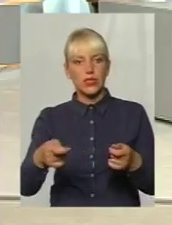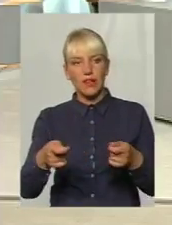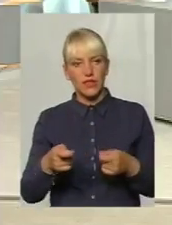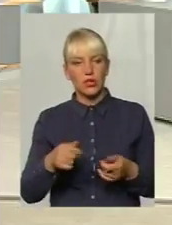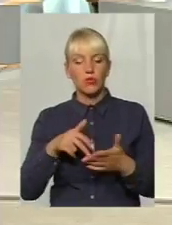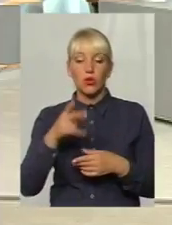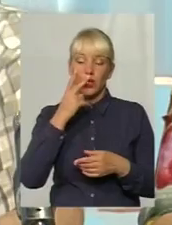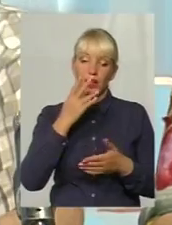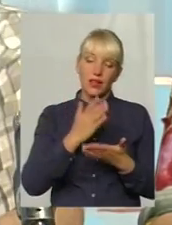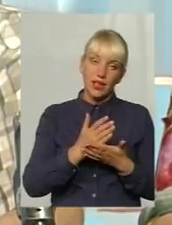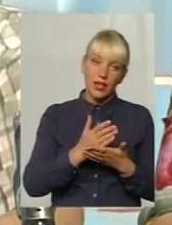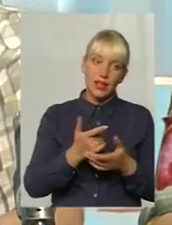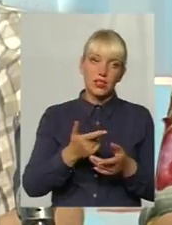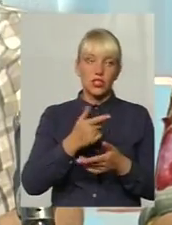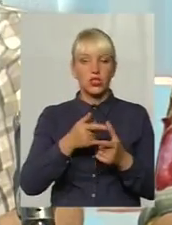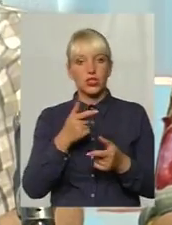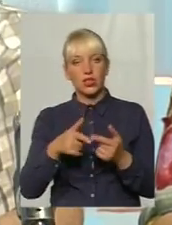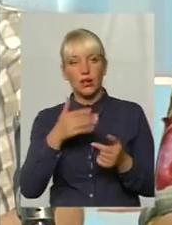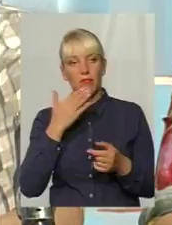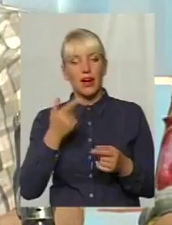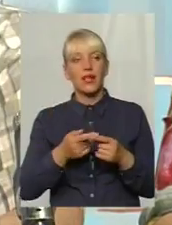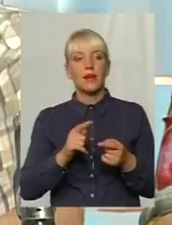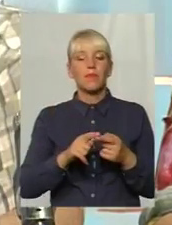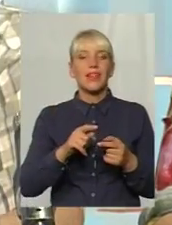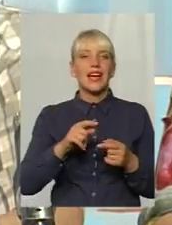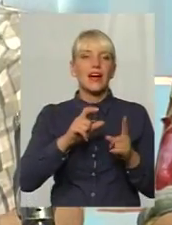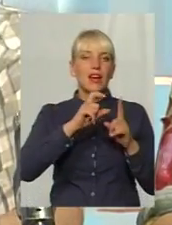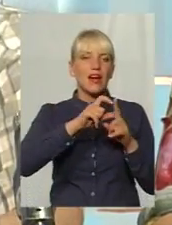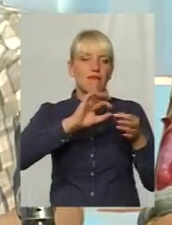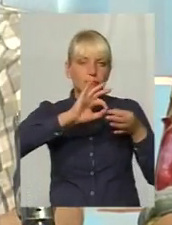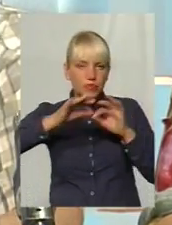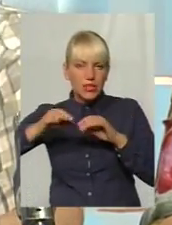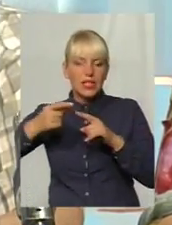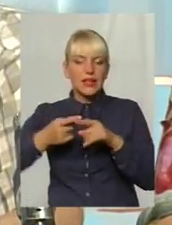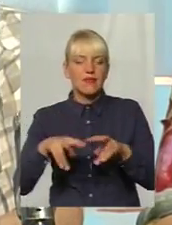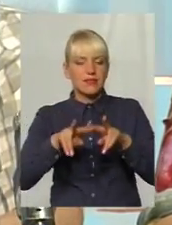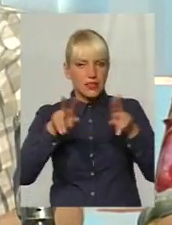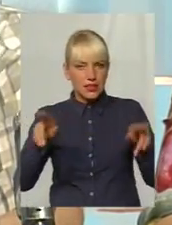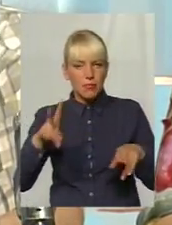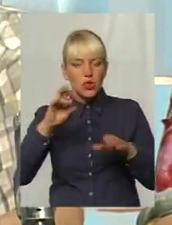подивитися, чи є цей препарат. Діючі речовини, в принципі, залишились ті ж самі, просто збільшився перелік